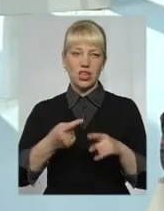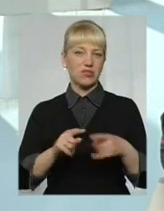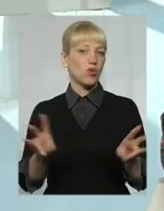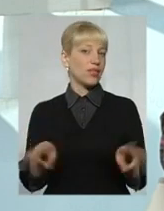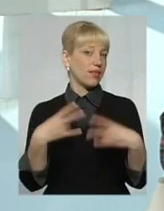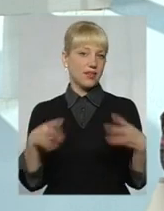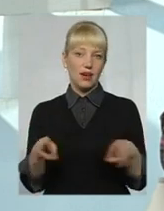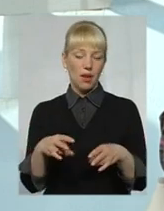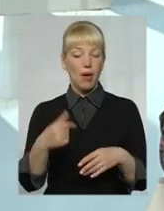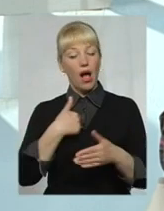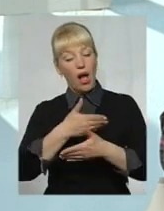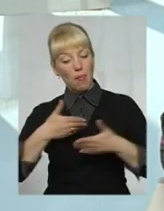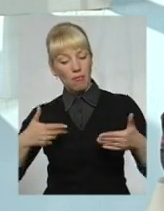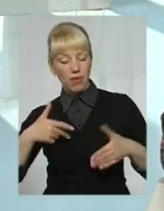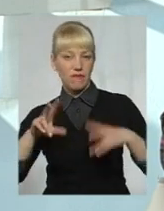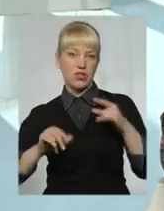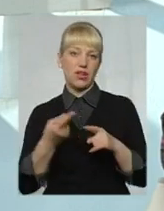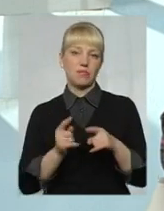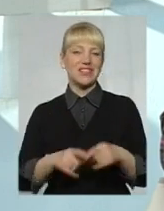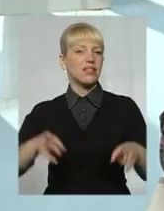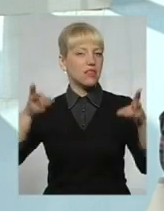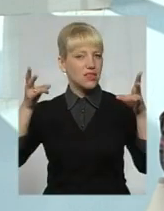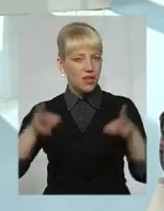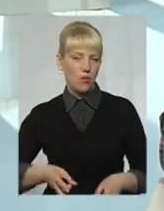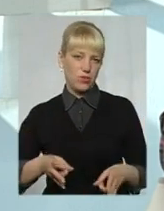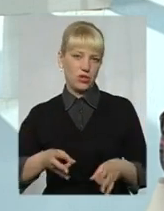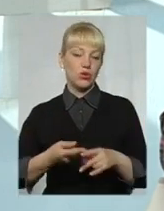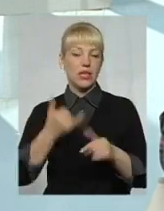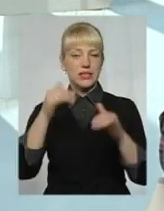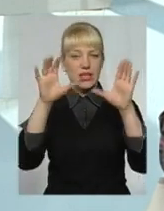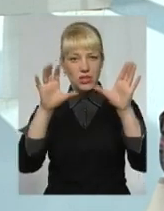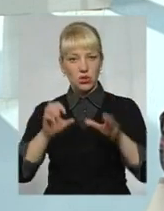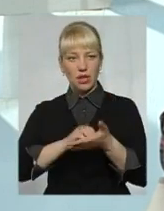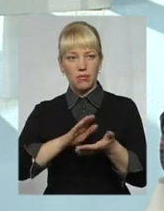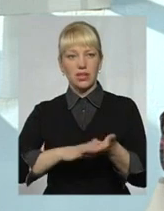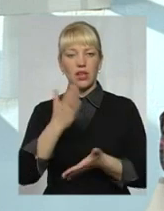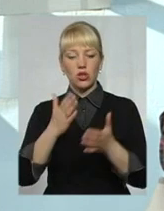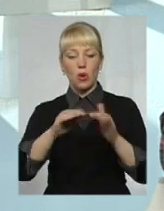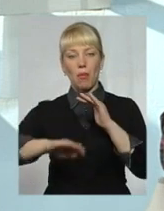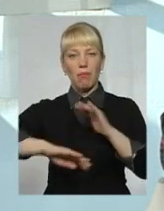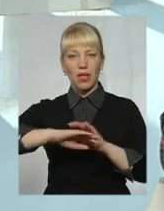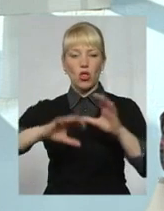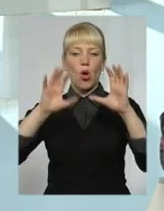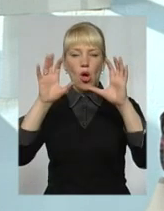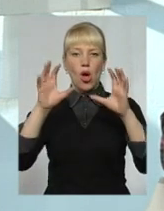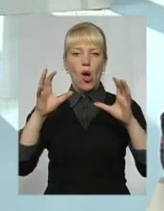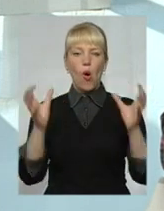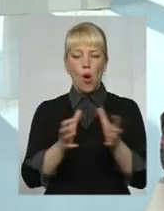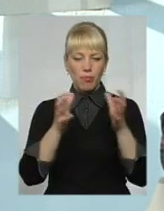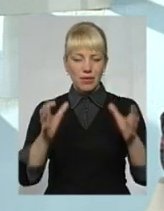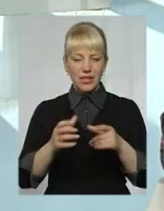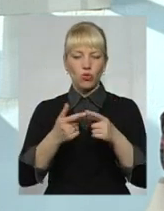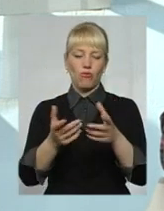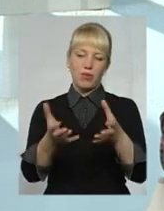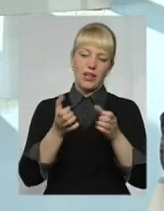треба, а ми вважаємо, це необхідно. І зараз, навіть в законодавстві прописано, якщо під опіку в прийомну сім'ю, будинок сімейного